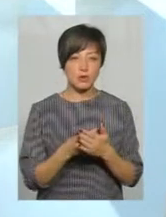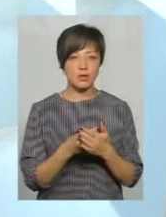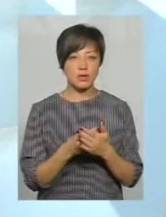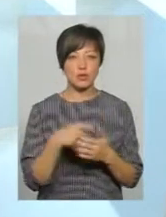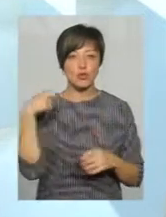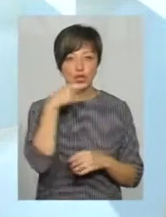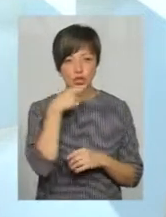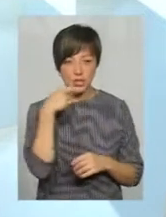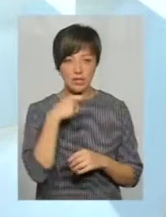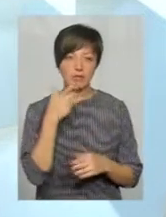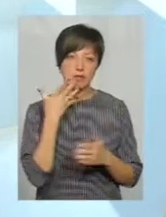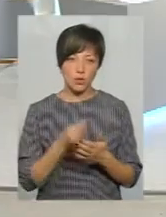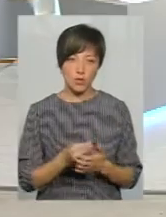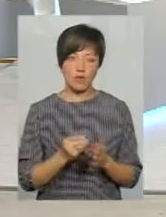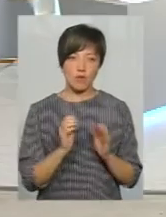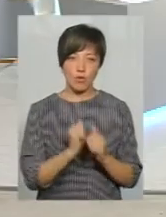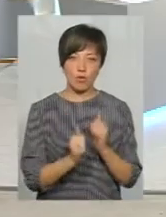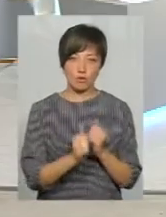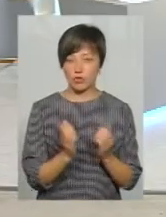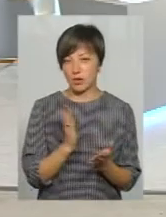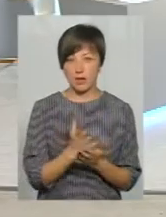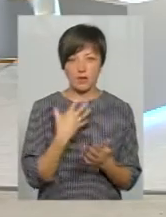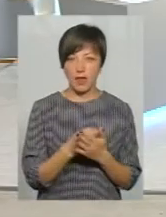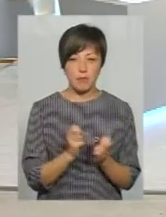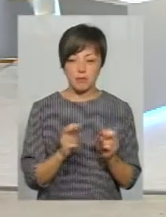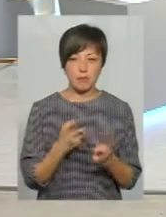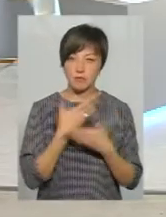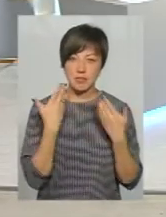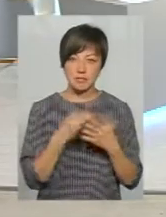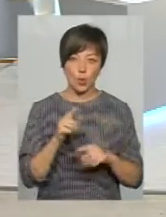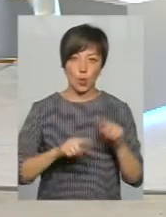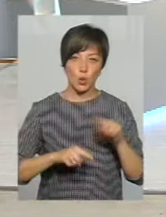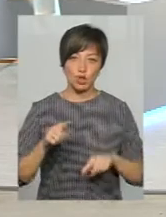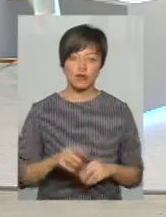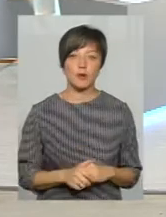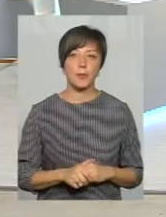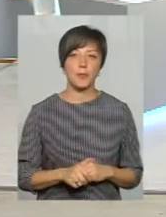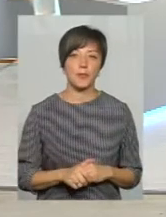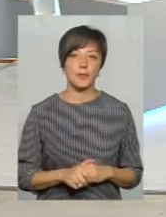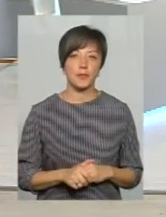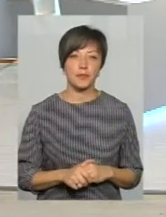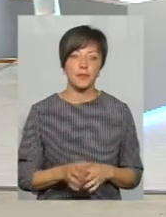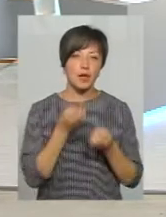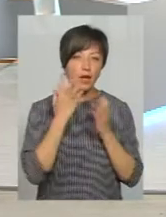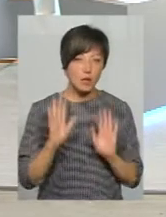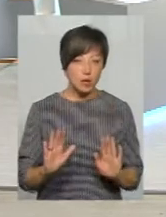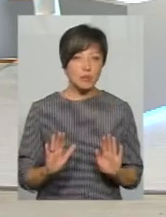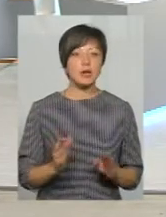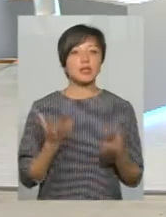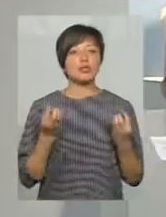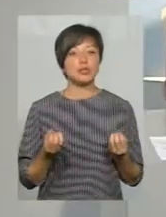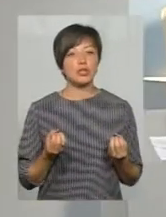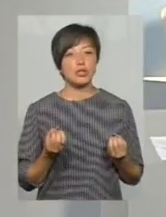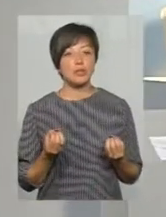зубна щітка в такому плані, яка є в кожного і тому він не є небезпечний для своїх родичів. Добре, ще